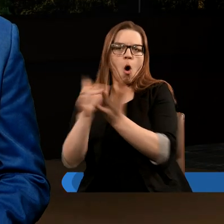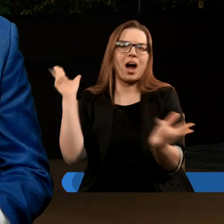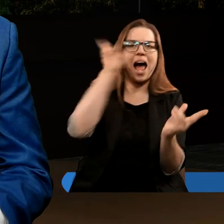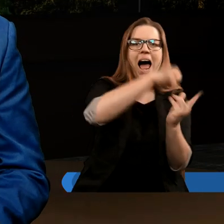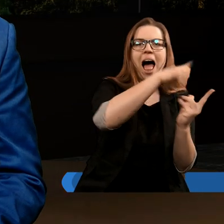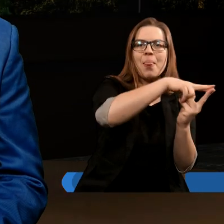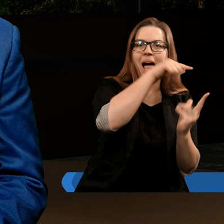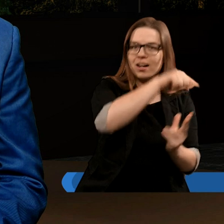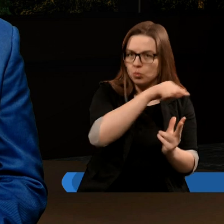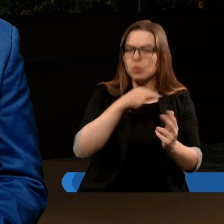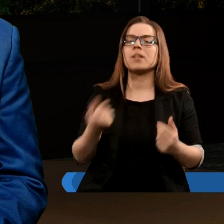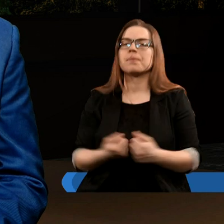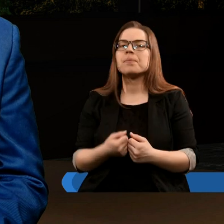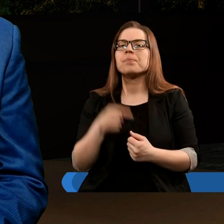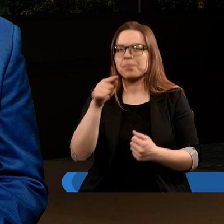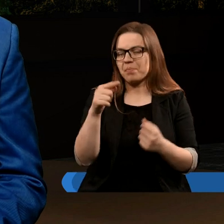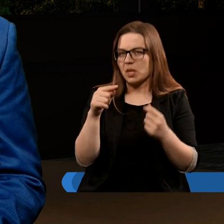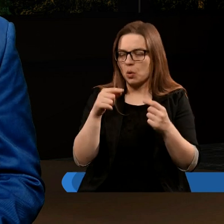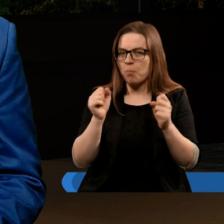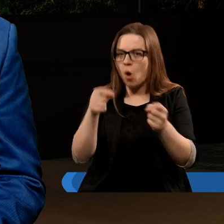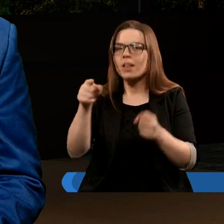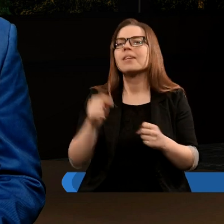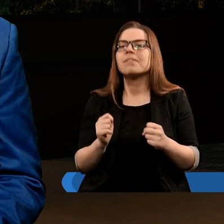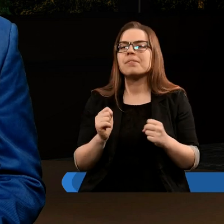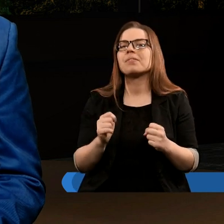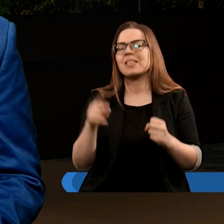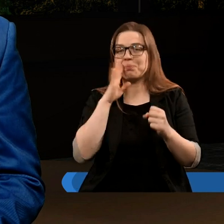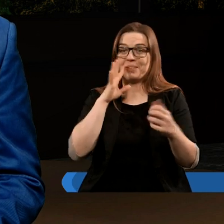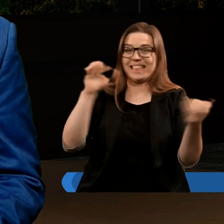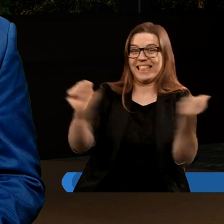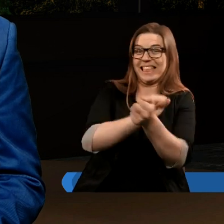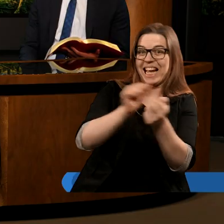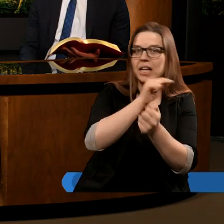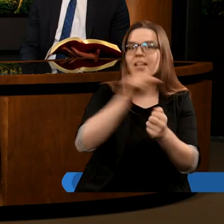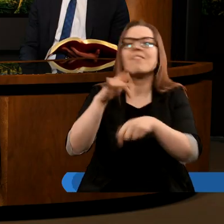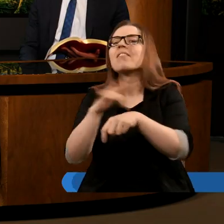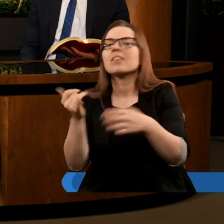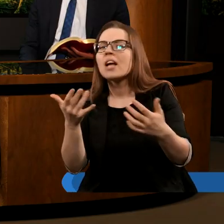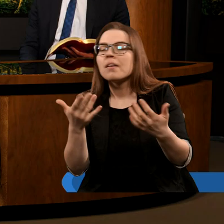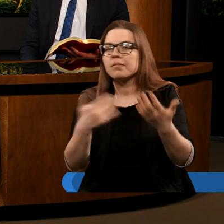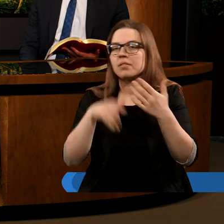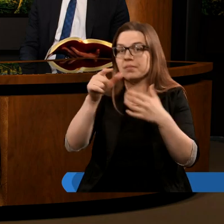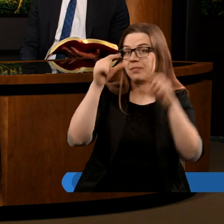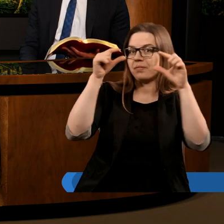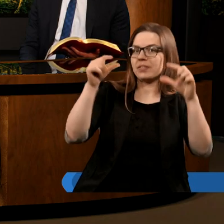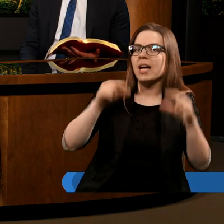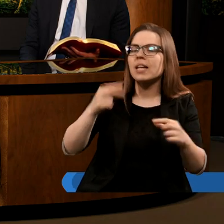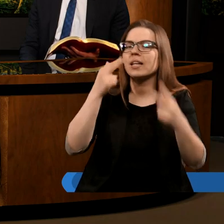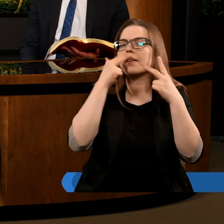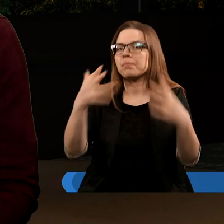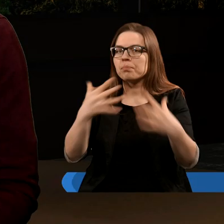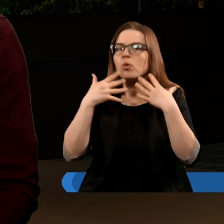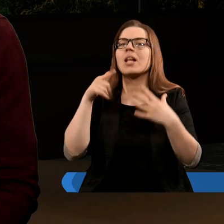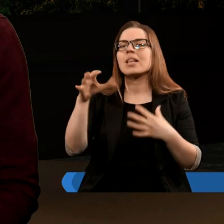prawdopodobnie zastanawiali się nad tym, jaki jest wynik tego starcia. W piąty werset pokazuje nam, że